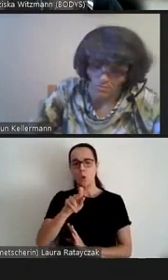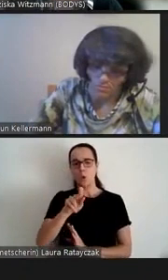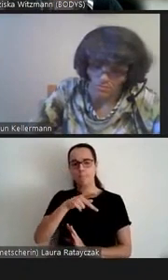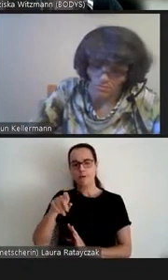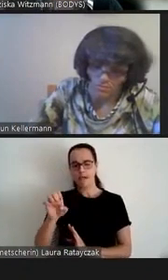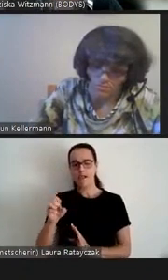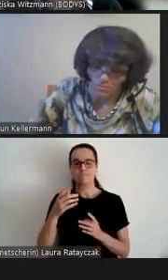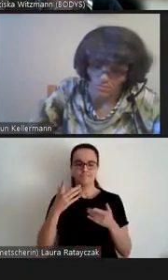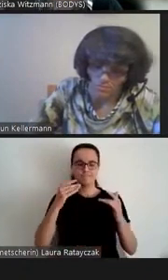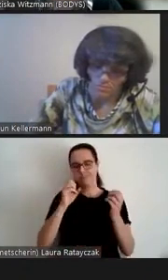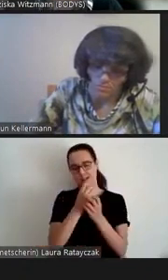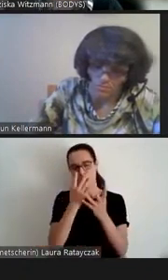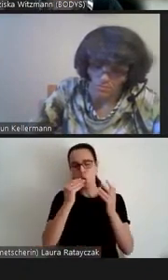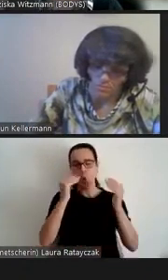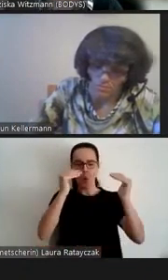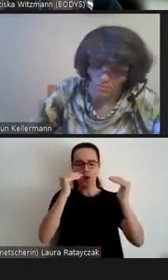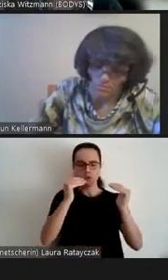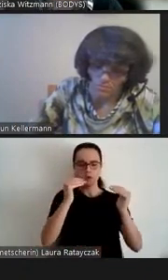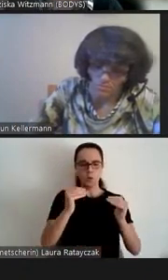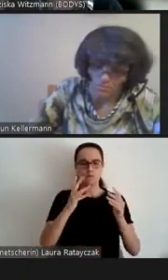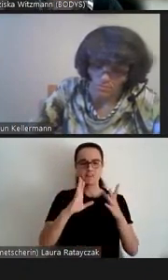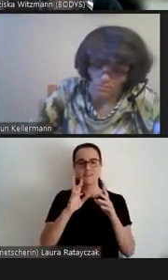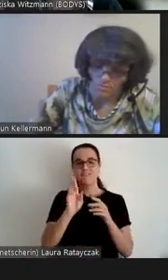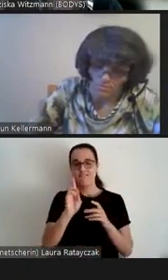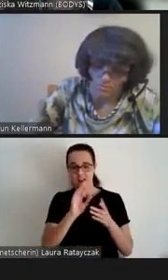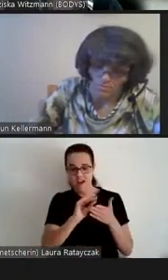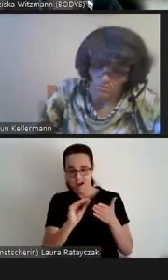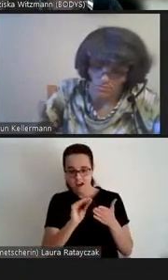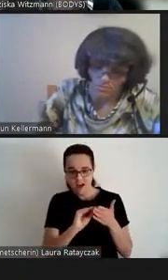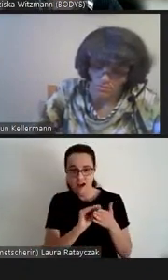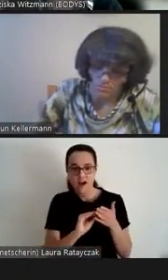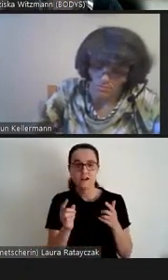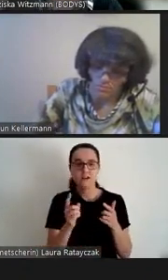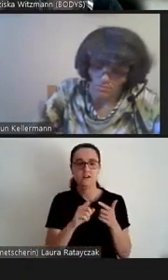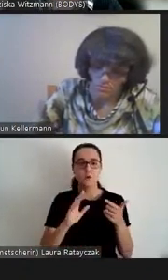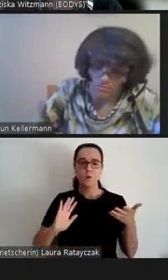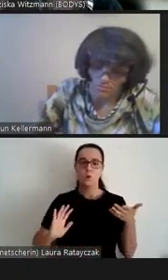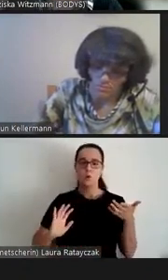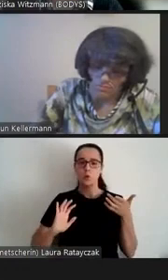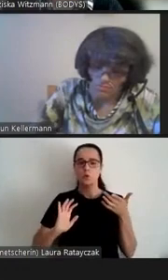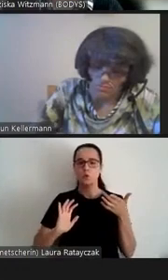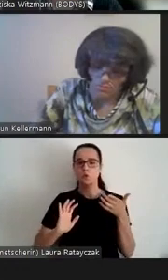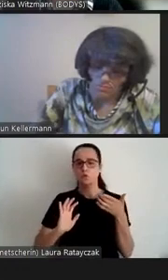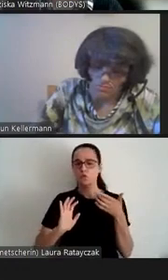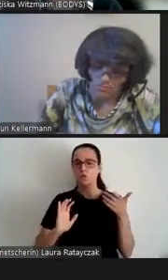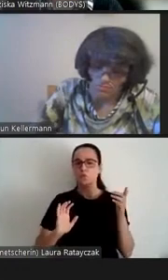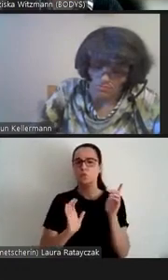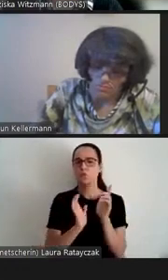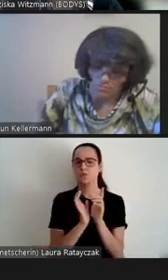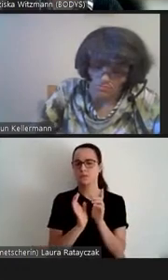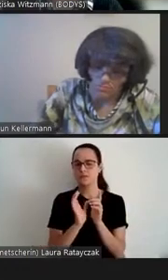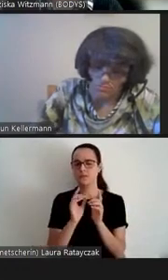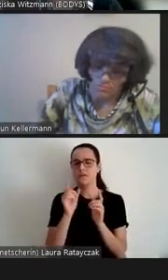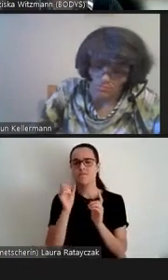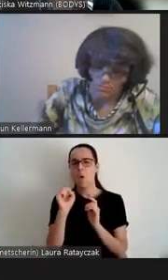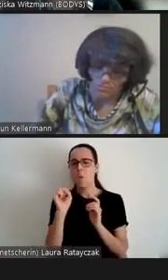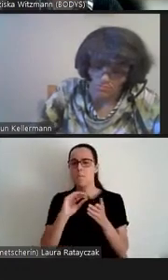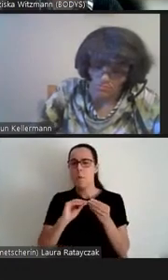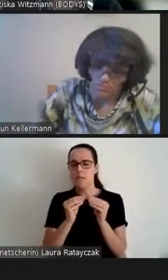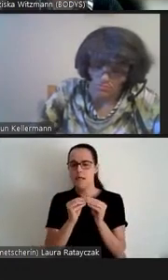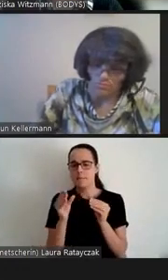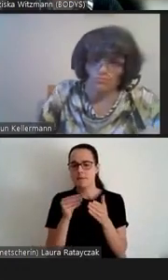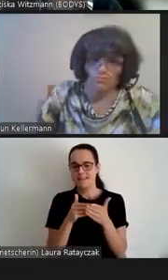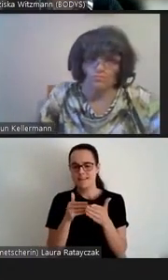Verfassung mit kurzer das Gründelproblem behandelnder Inhaltsangabe. Hier